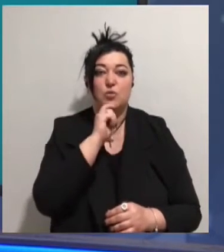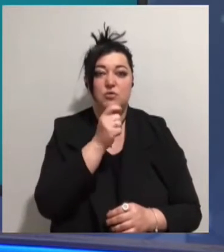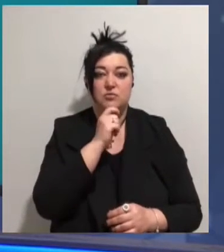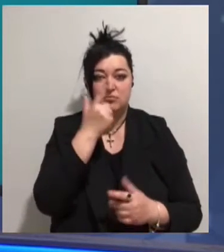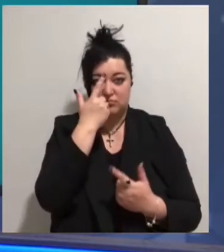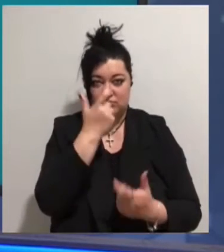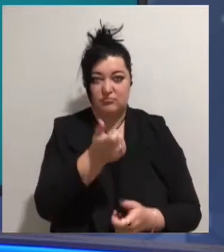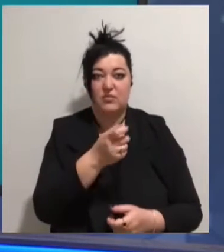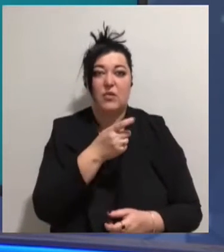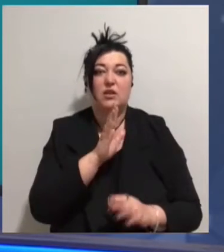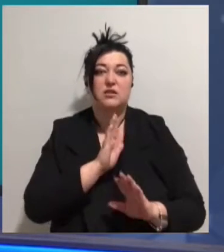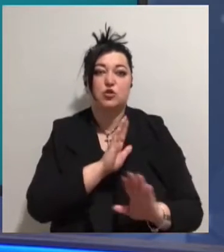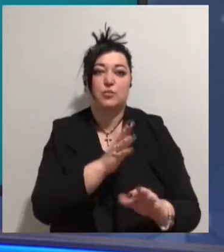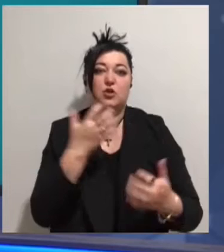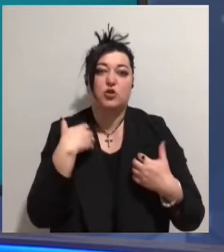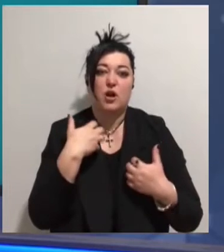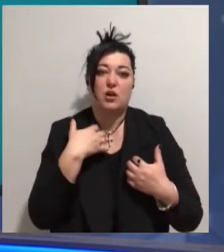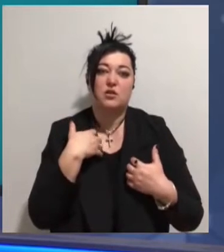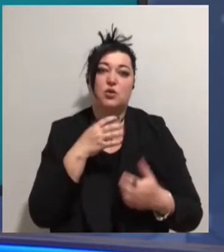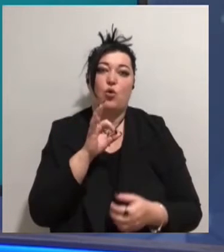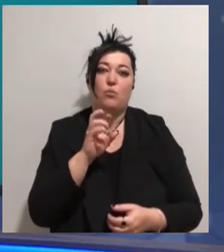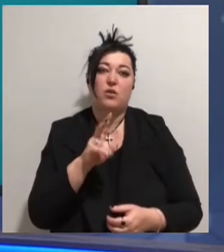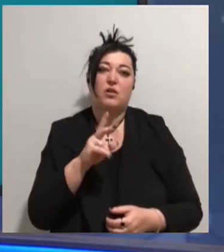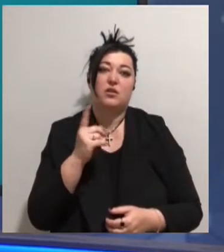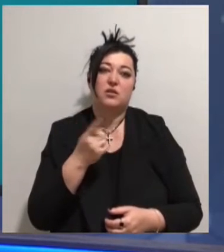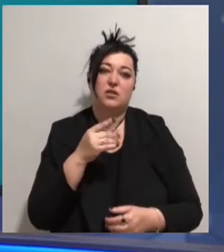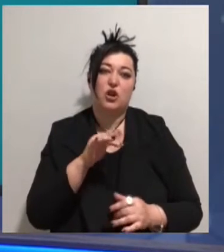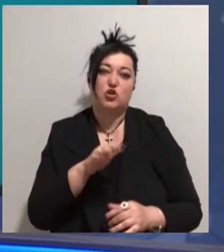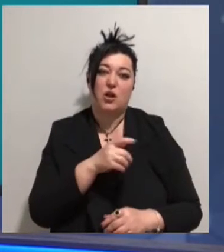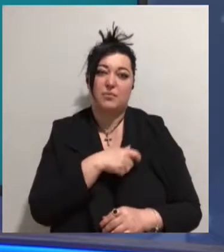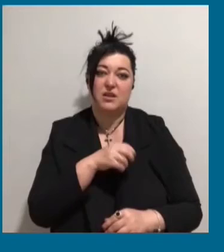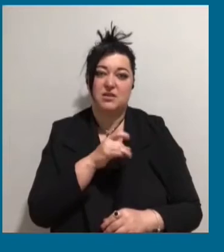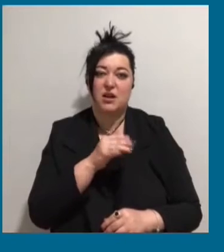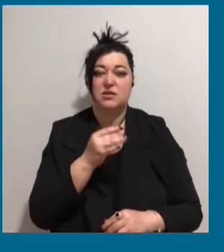начальника медичного управління облдержадміністрації Оксана Рокунець-Рочан.